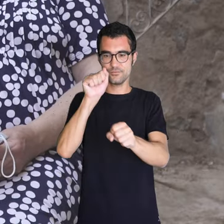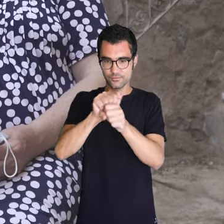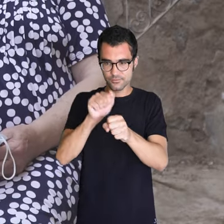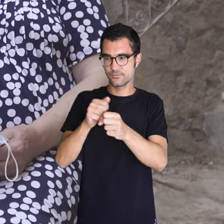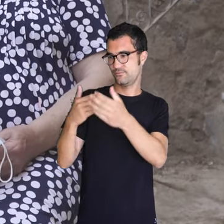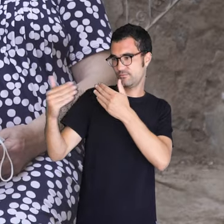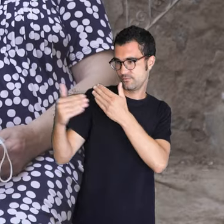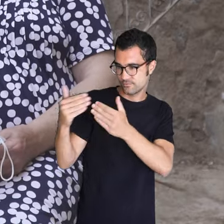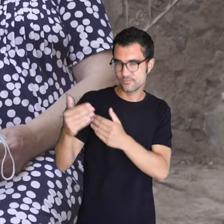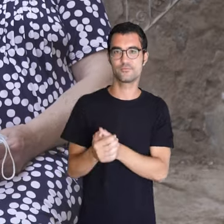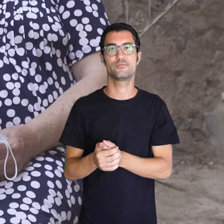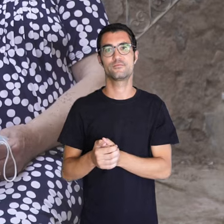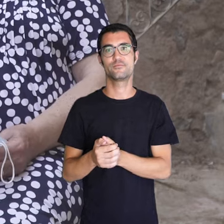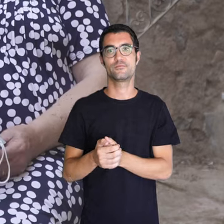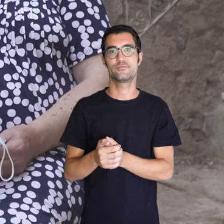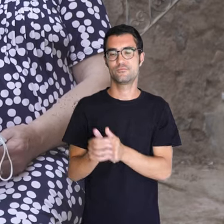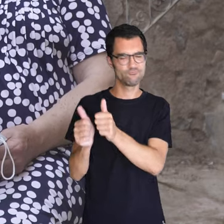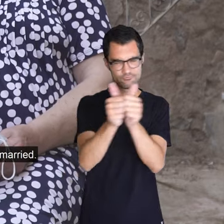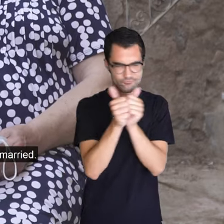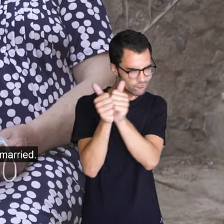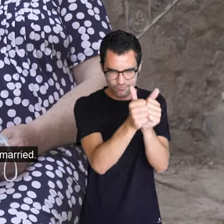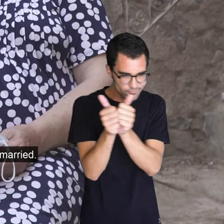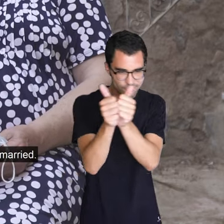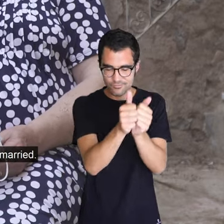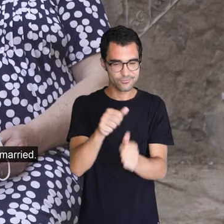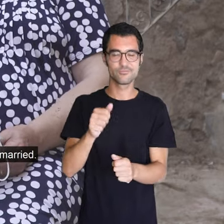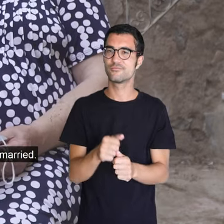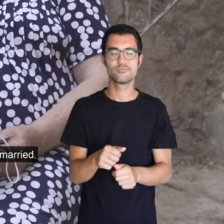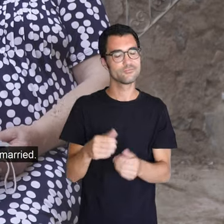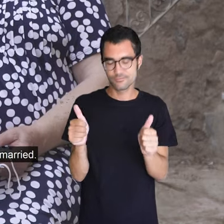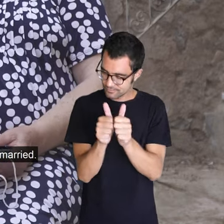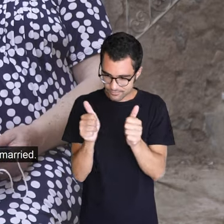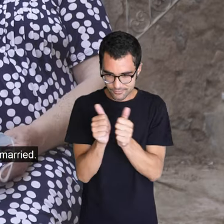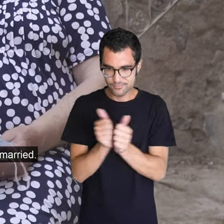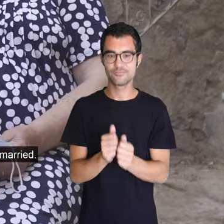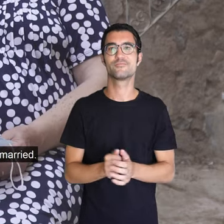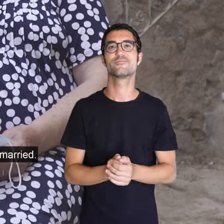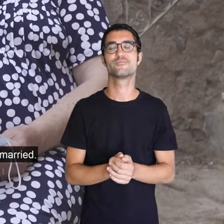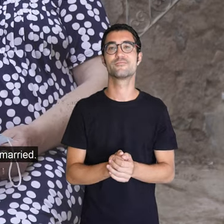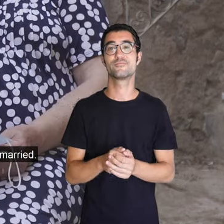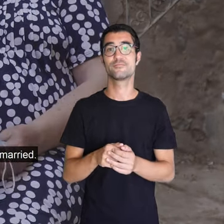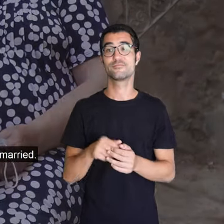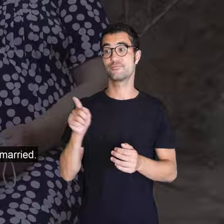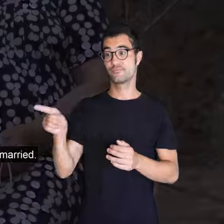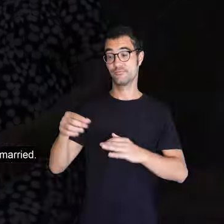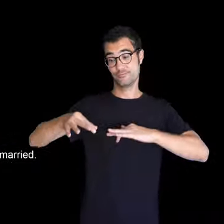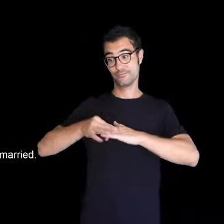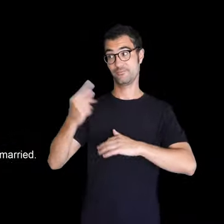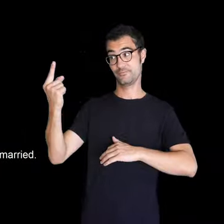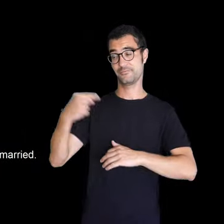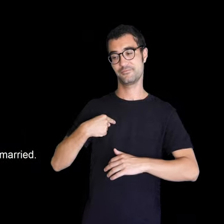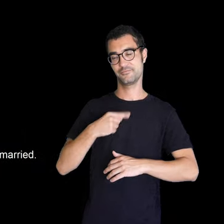juntes, caigàrem-nos encara juntes, perquè fa poc es casava una i se va se casar a l'altra. Tu te vas casar primer que jo.